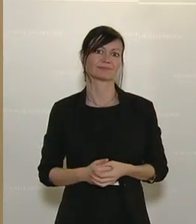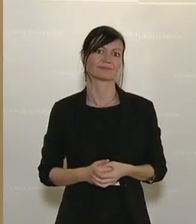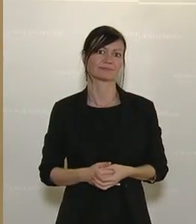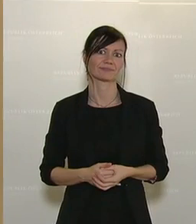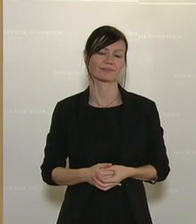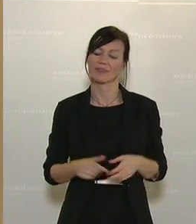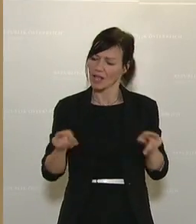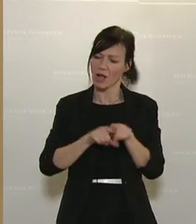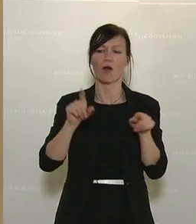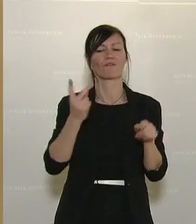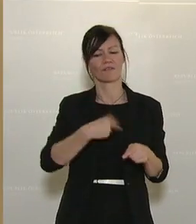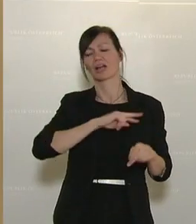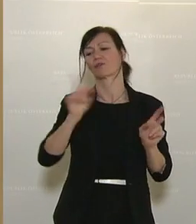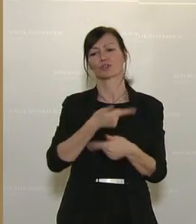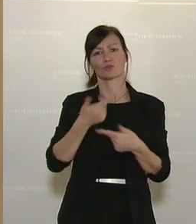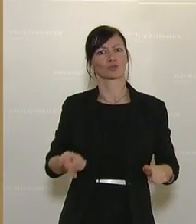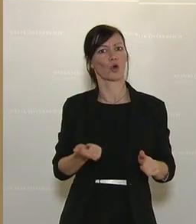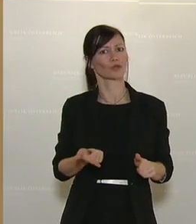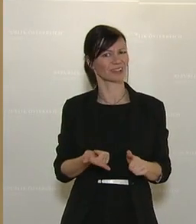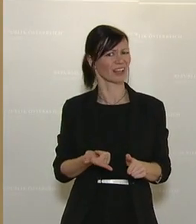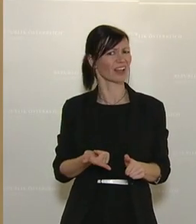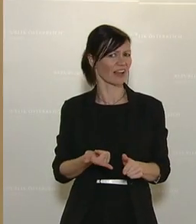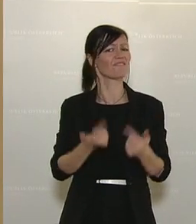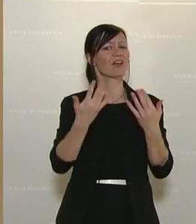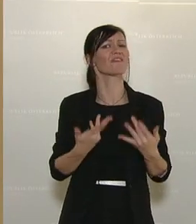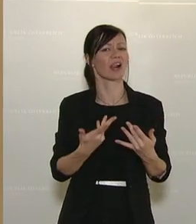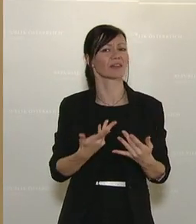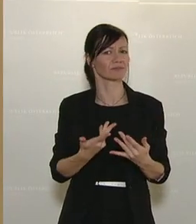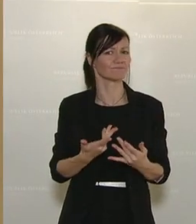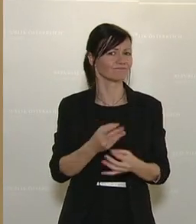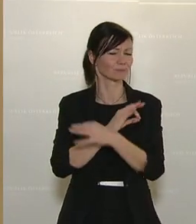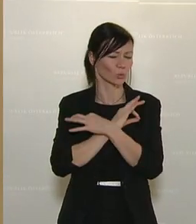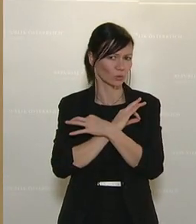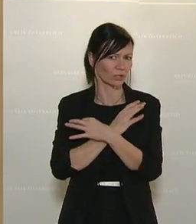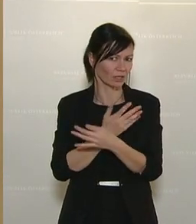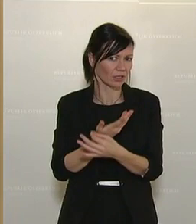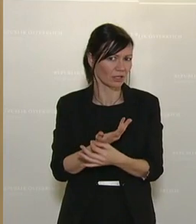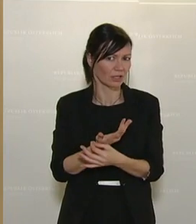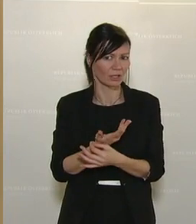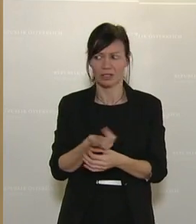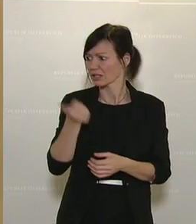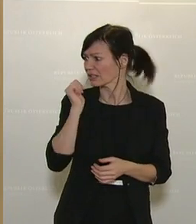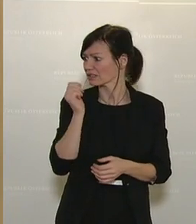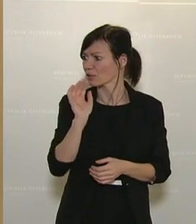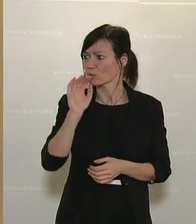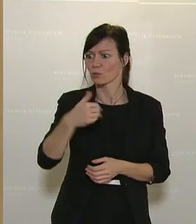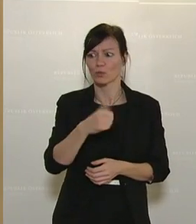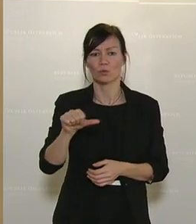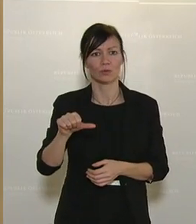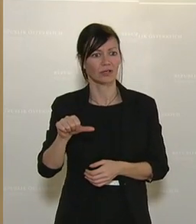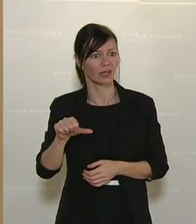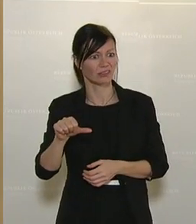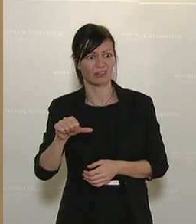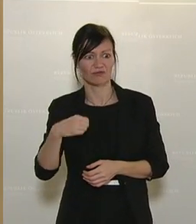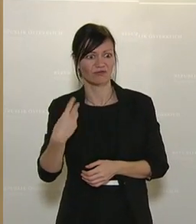Unverantwortlich halte ich auch, wenn man dann Todeszahlen, heute schon mehrmals genannt, gestern wieder 140, über 5000 mittlerweile, über